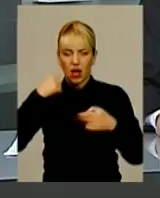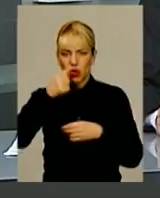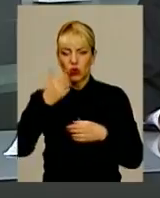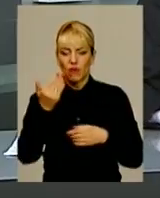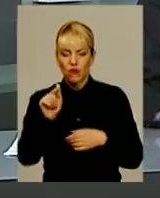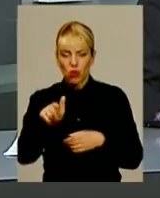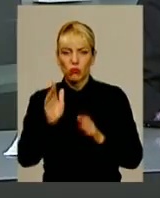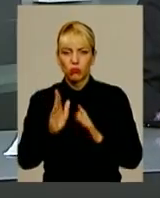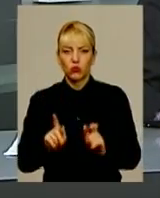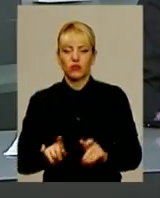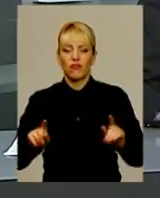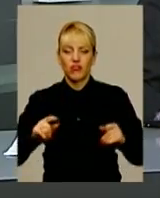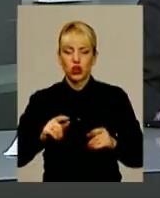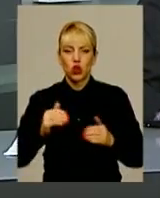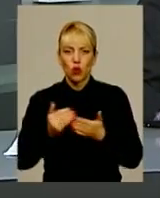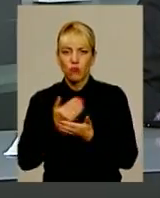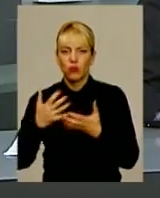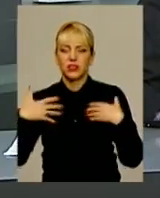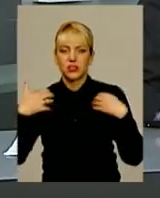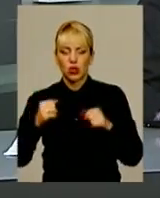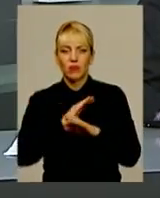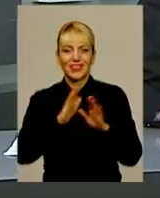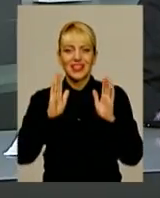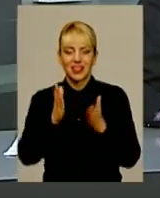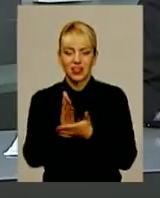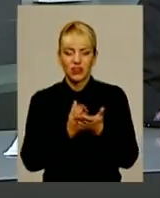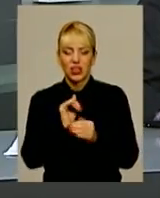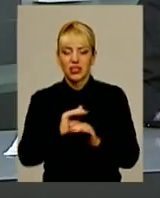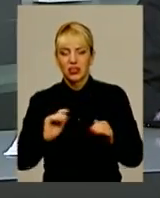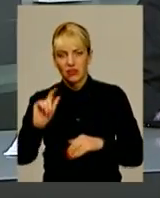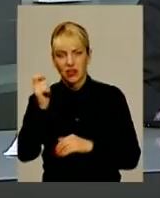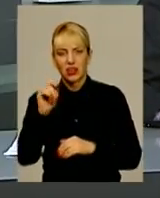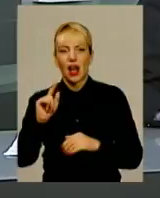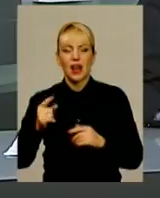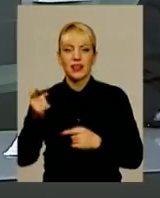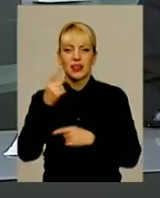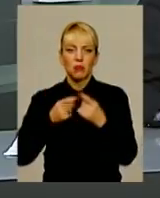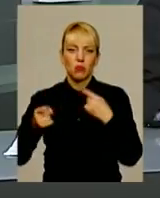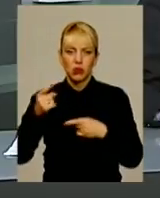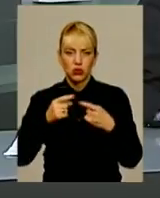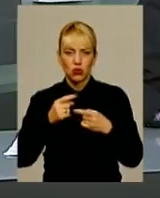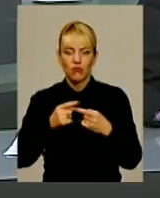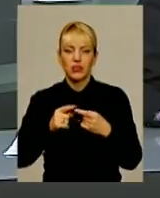'я не тільки ветерани та діти війни, а й демобілізовані учасники бойових дій на Сході України.